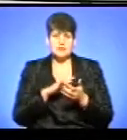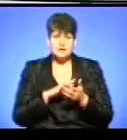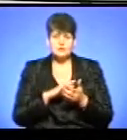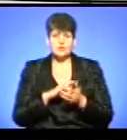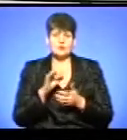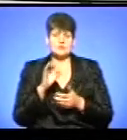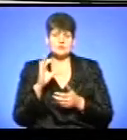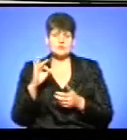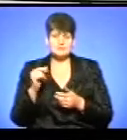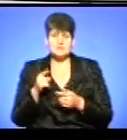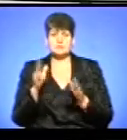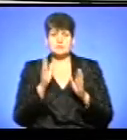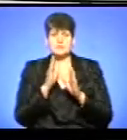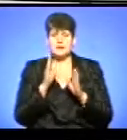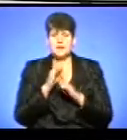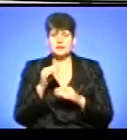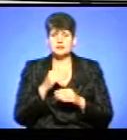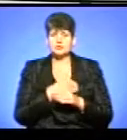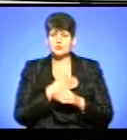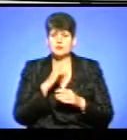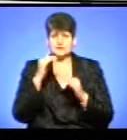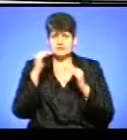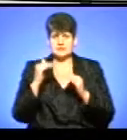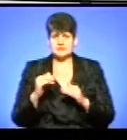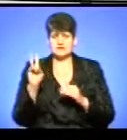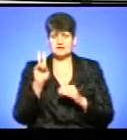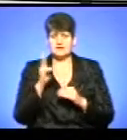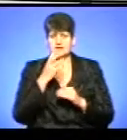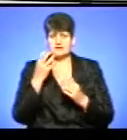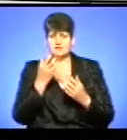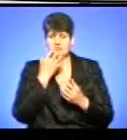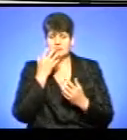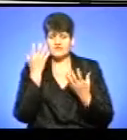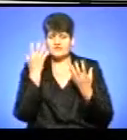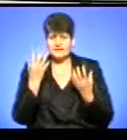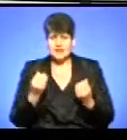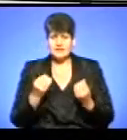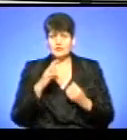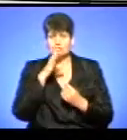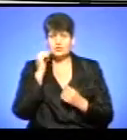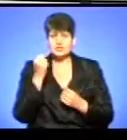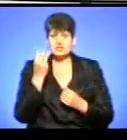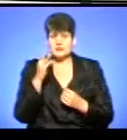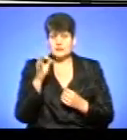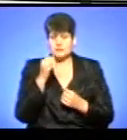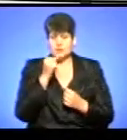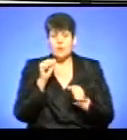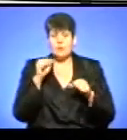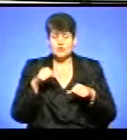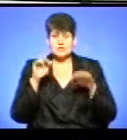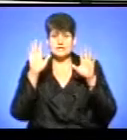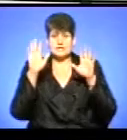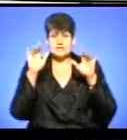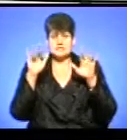За її словами, температура повітря знизиться до 2 градусів тепла в день і до 3 градусів морозу вночі. Можливий мокрий сніг на